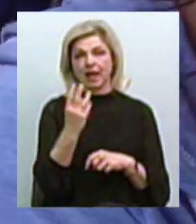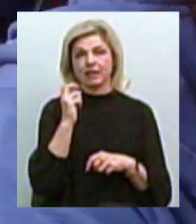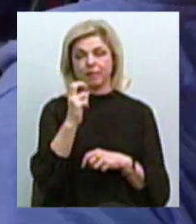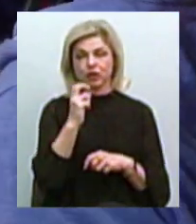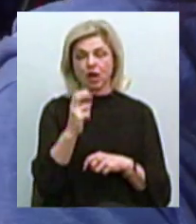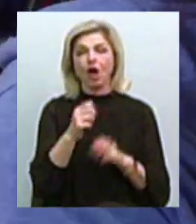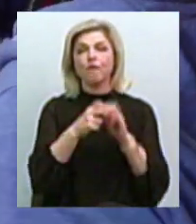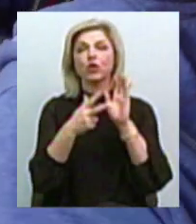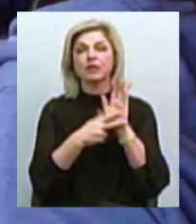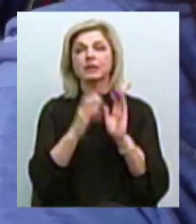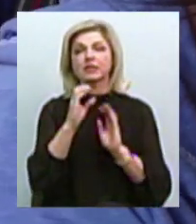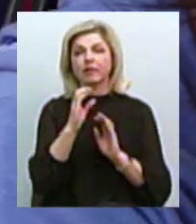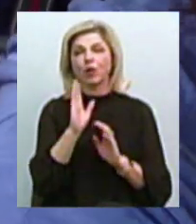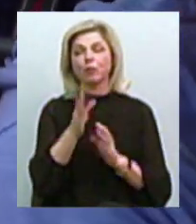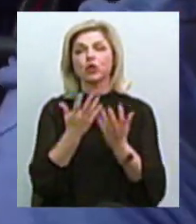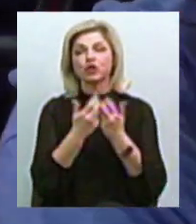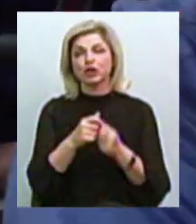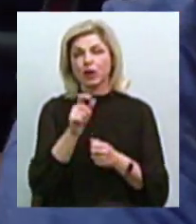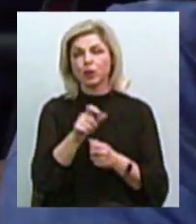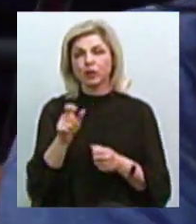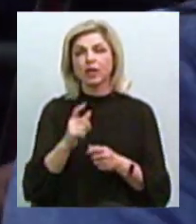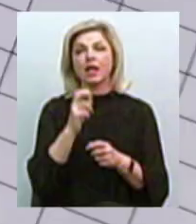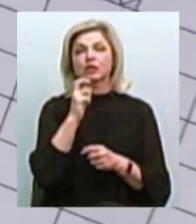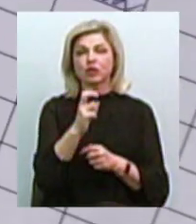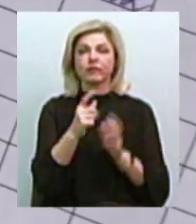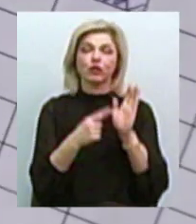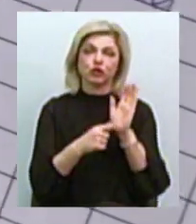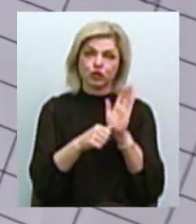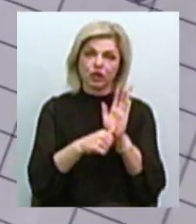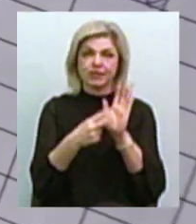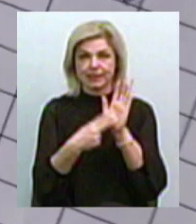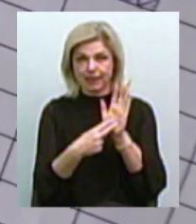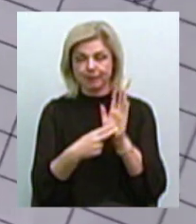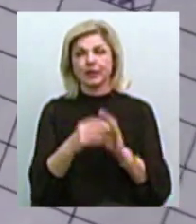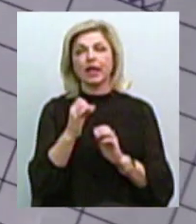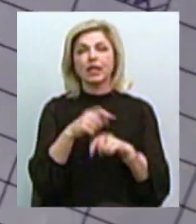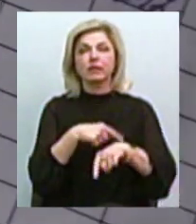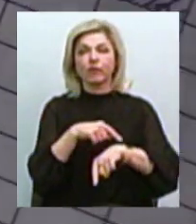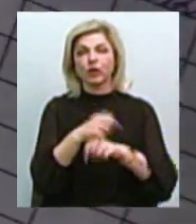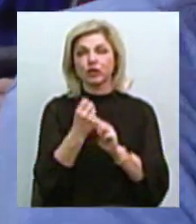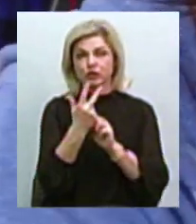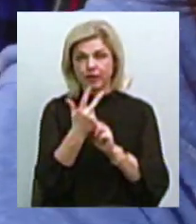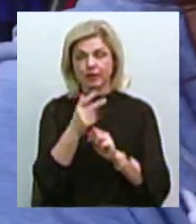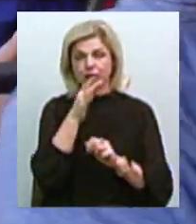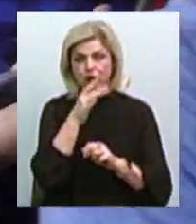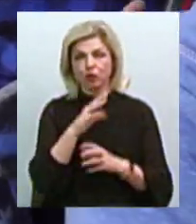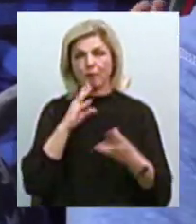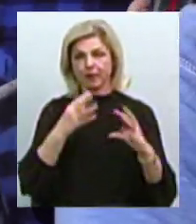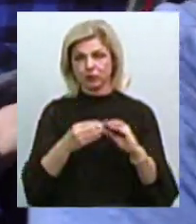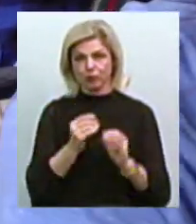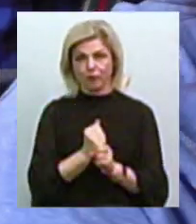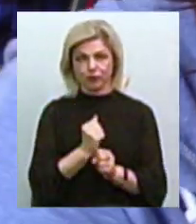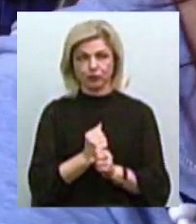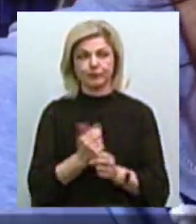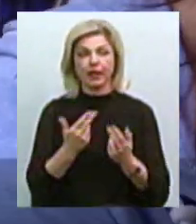18 вересня рахуватимуть пасажирів на маршрутах 6 та 7. Станом на 13-ту годину підсумовують. Так,